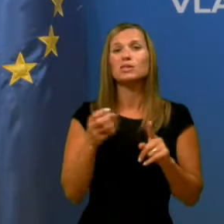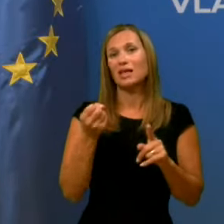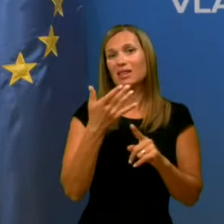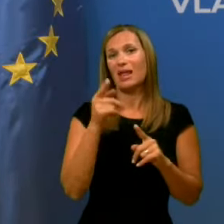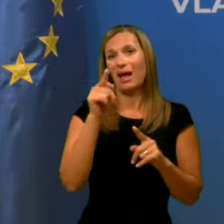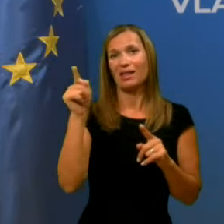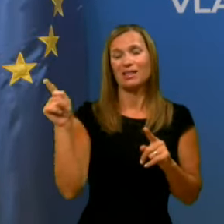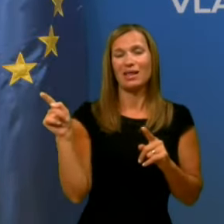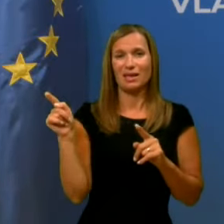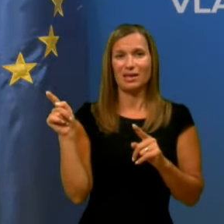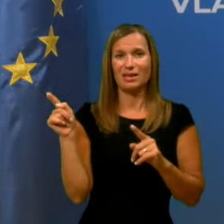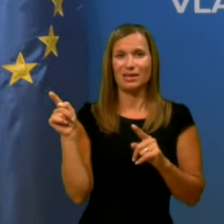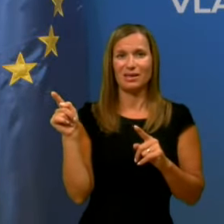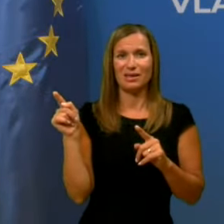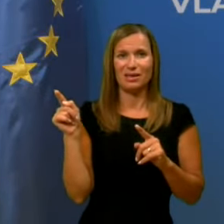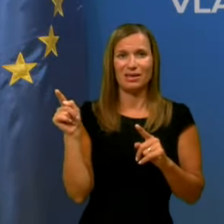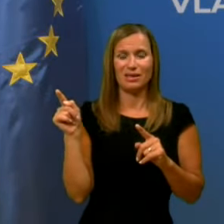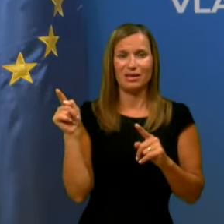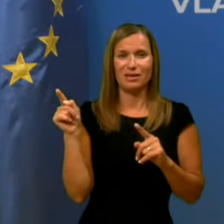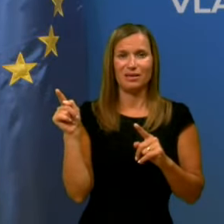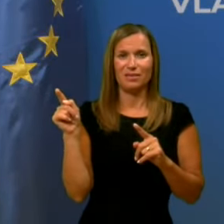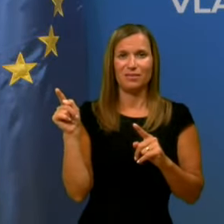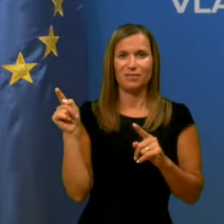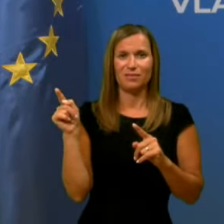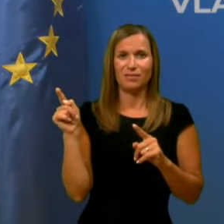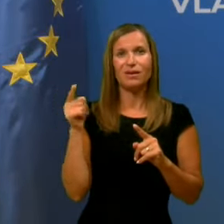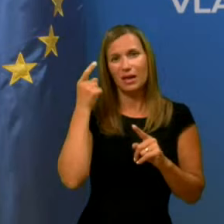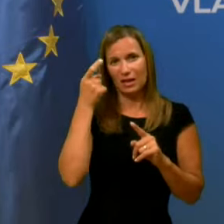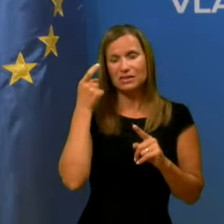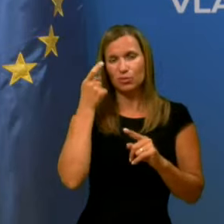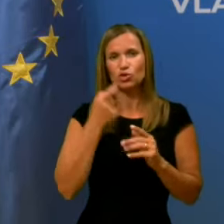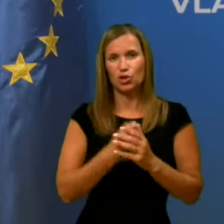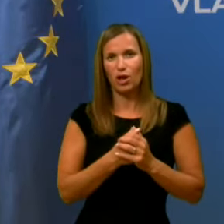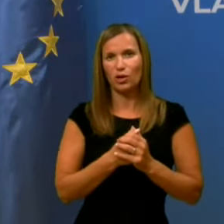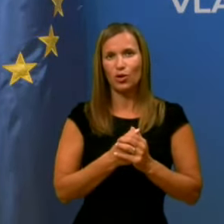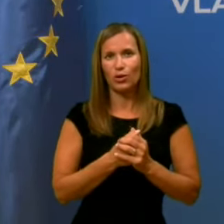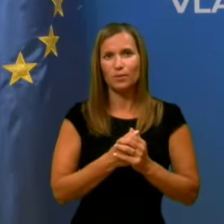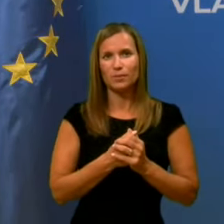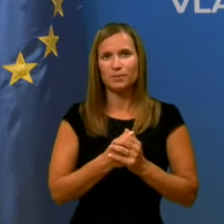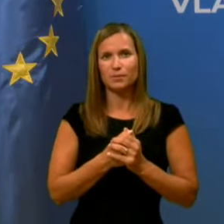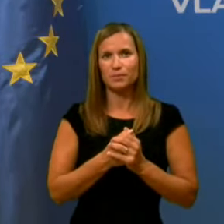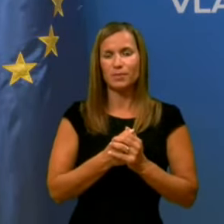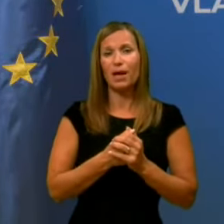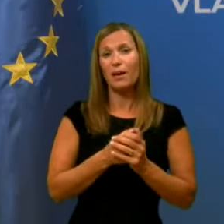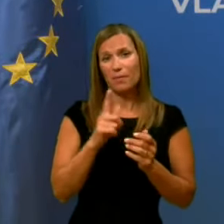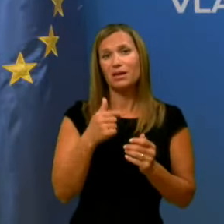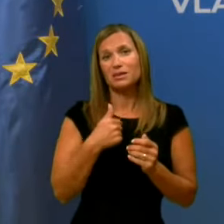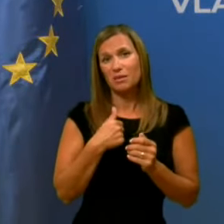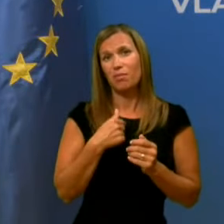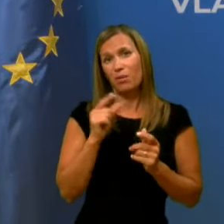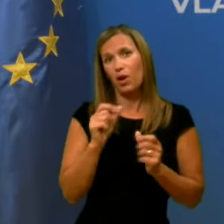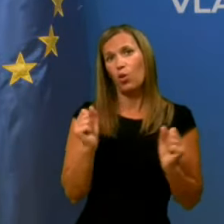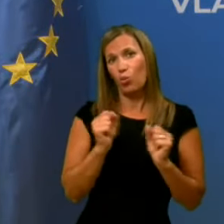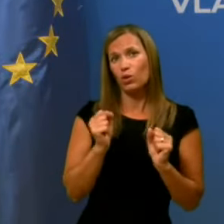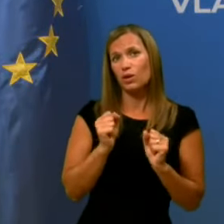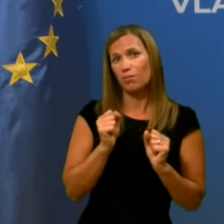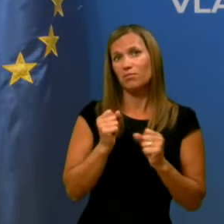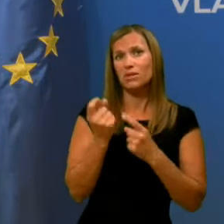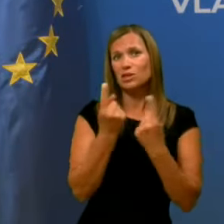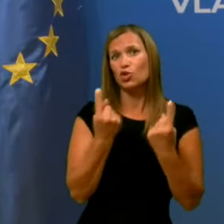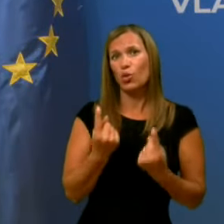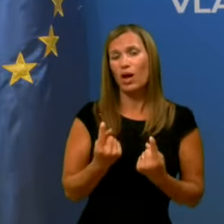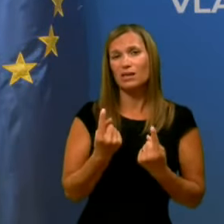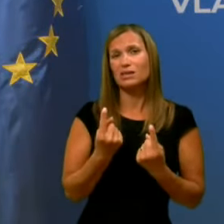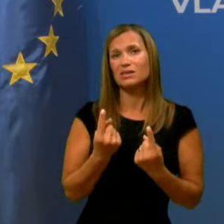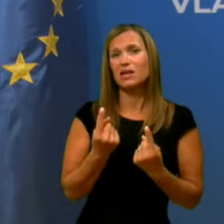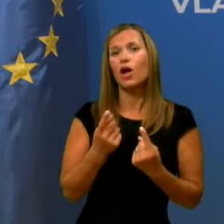razmišljajo. Se pa bojim seveda okoliščin, kjer bi se pri